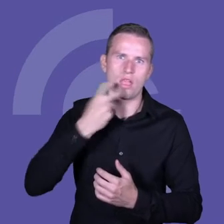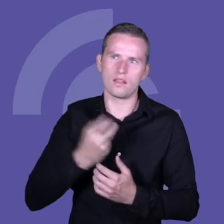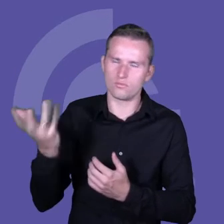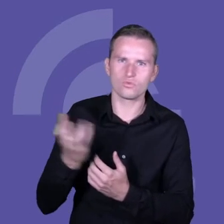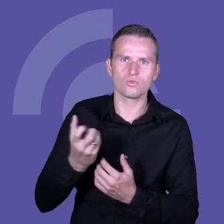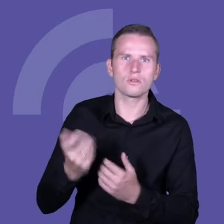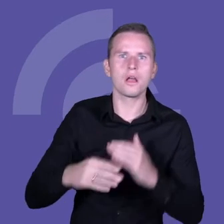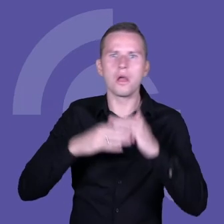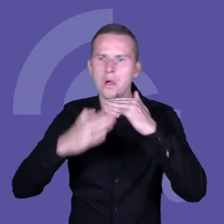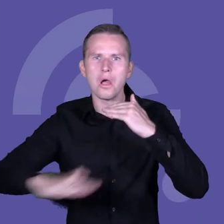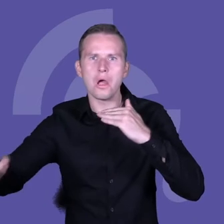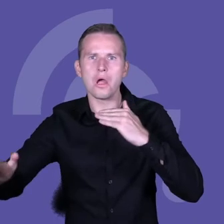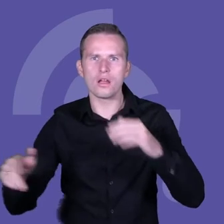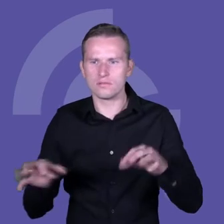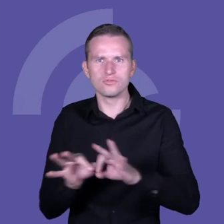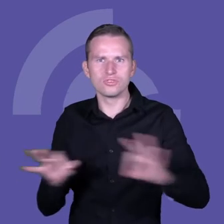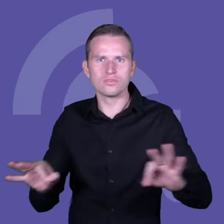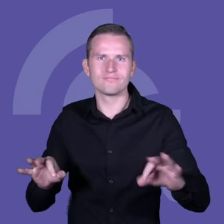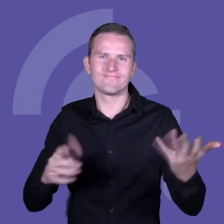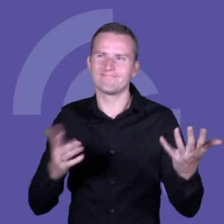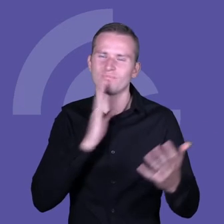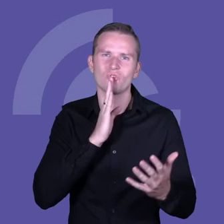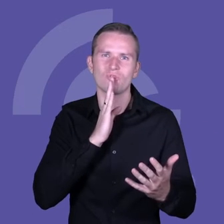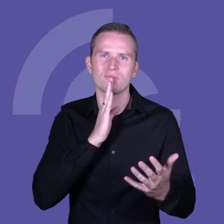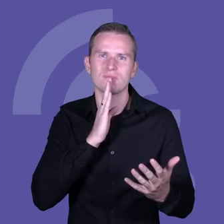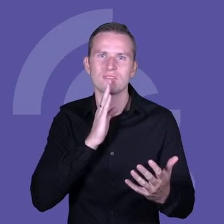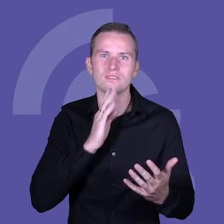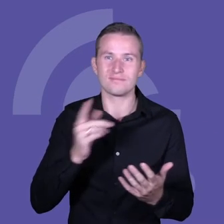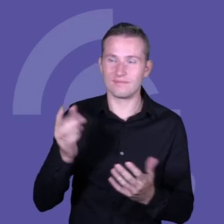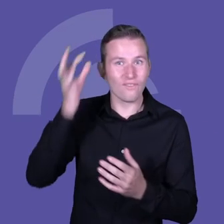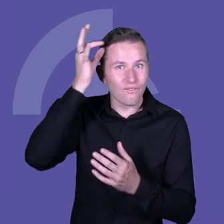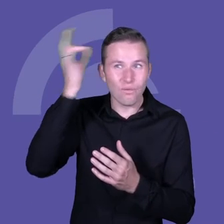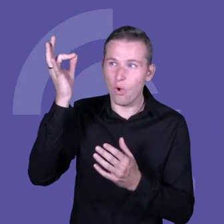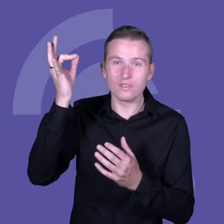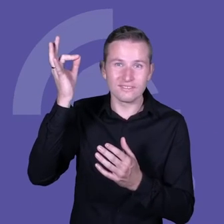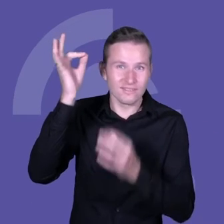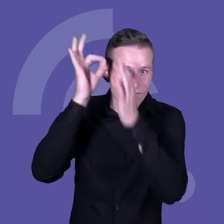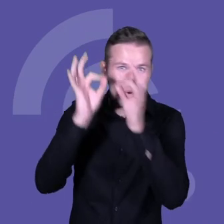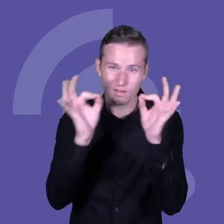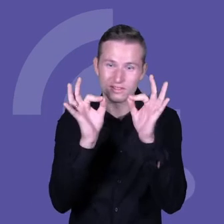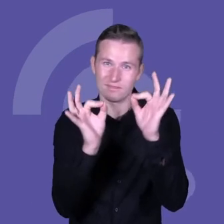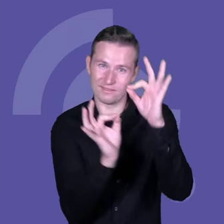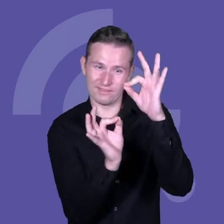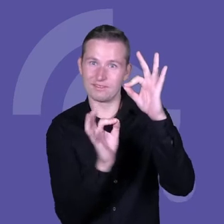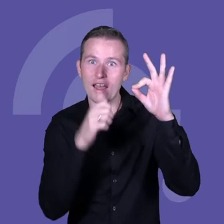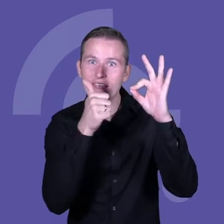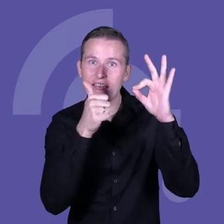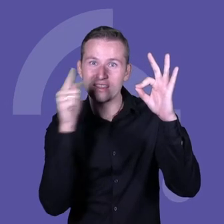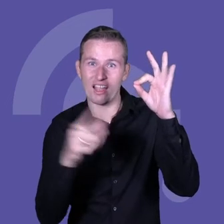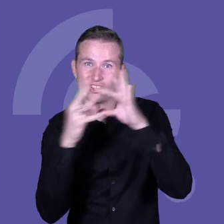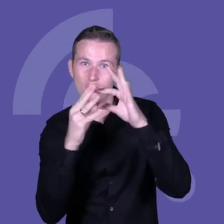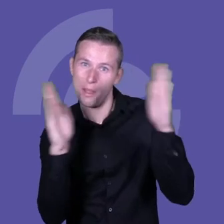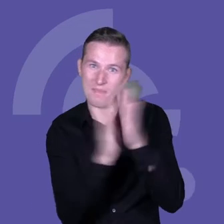ogniwa to jest 1 dziesiąta tego, co szerokości włosa, więc to jest tego typu przełomowość. To jest innowacja,